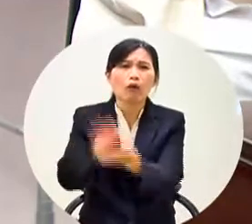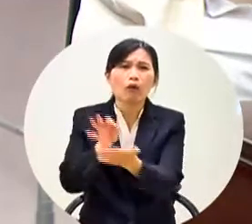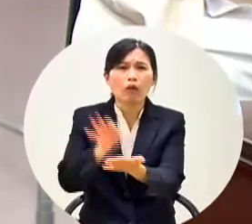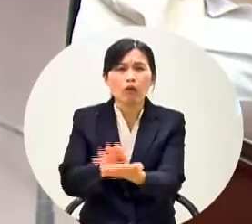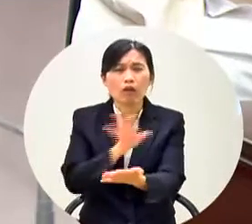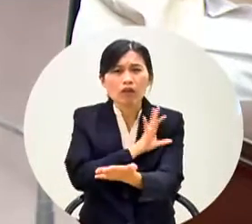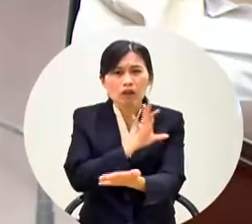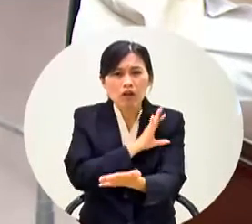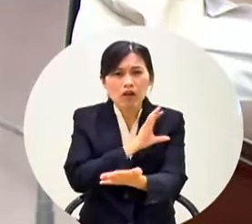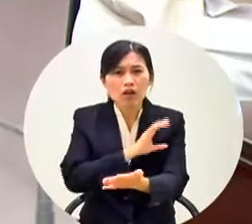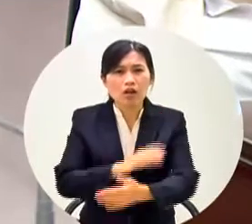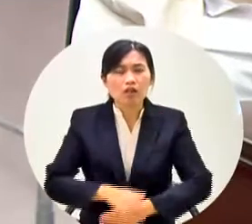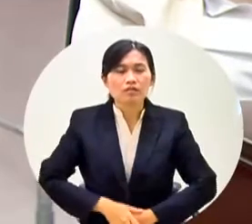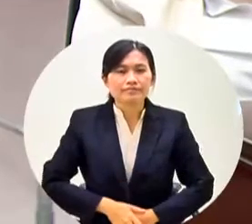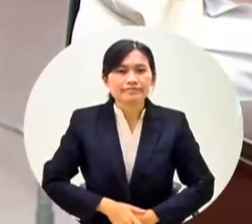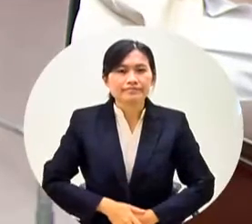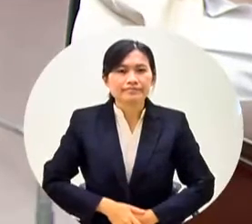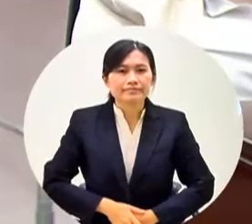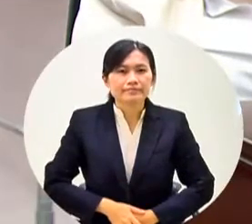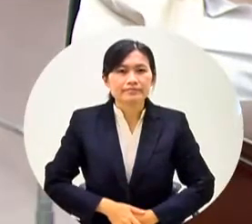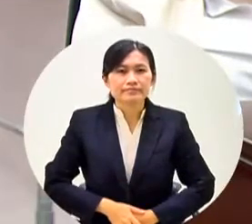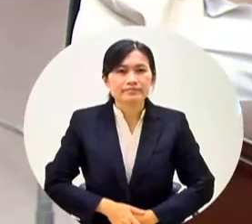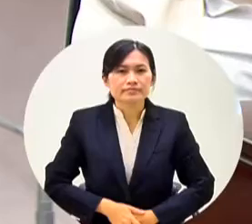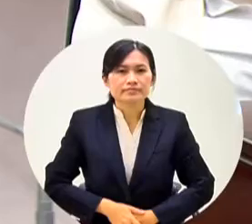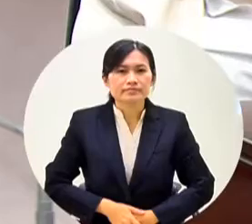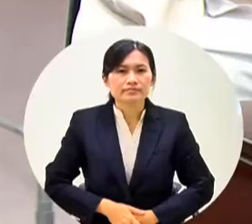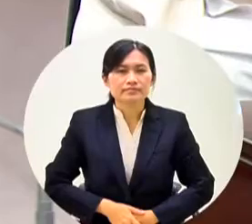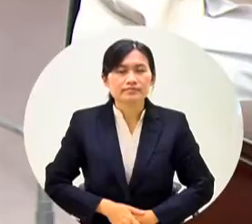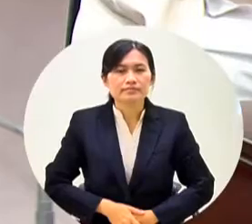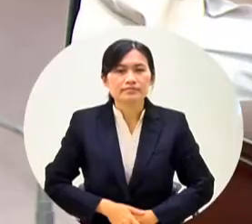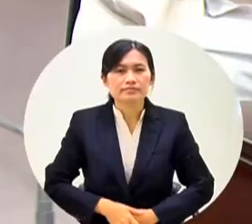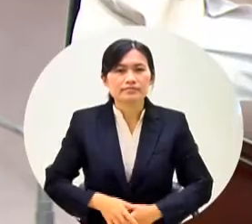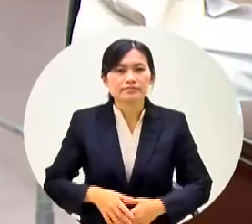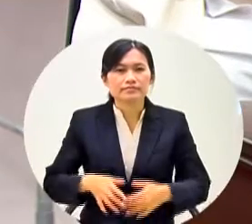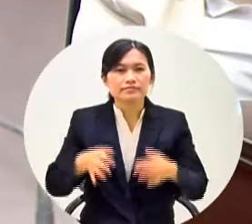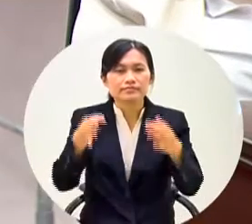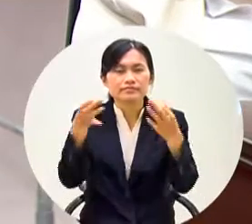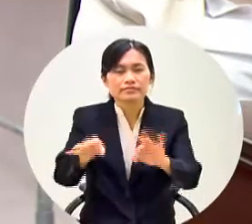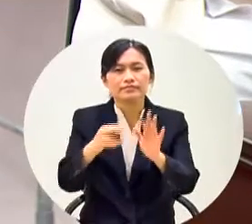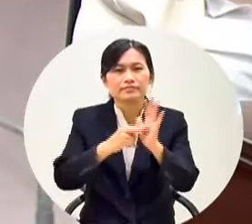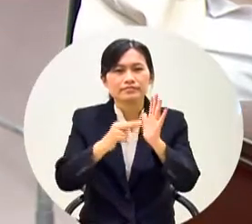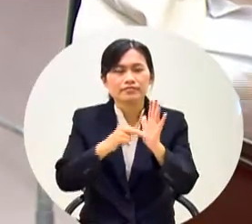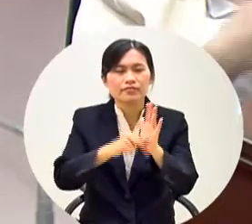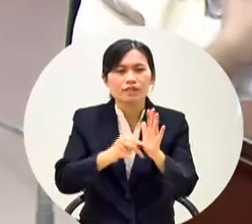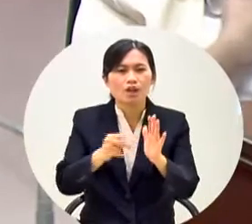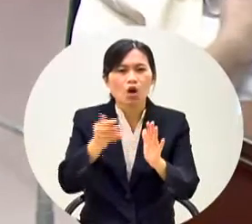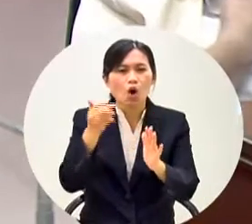總共一句啦齁你如果沒辦法處理你們就是土地啦還有另外